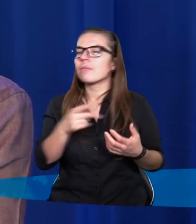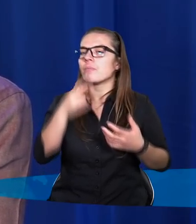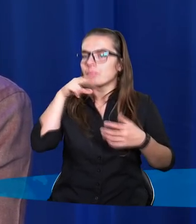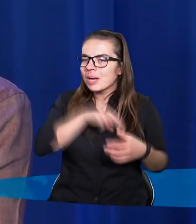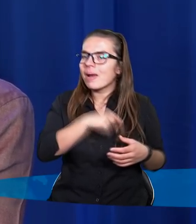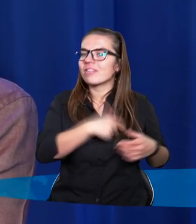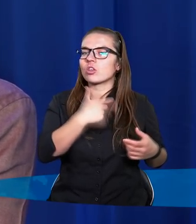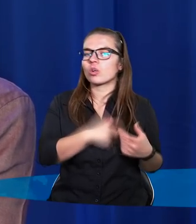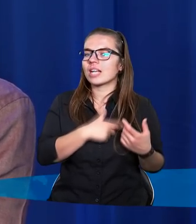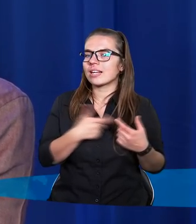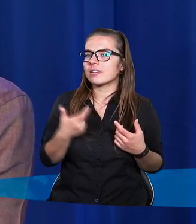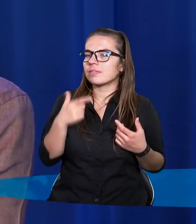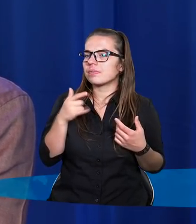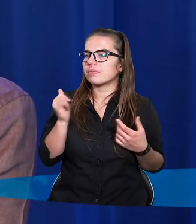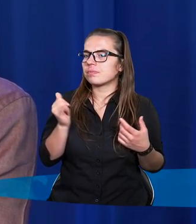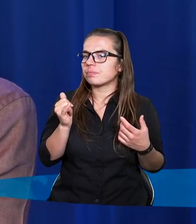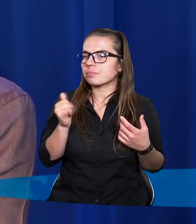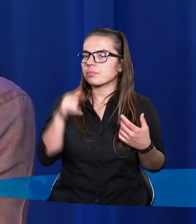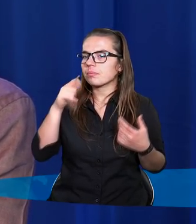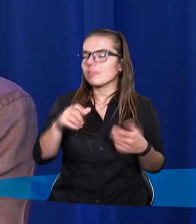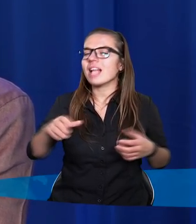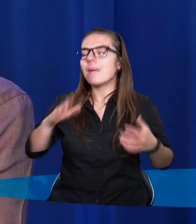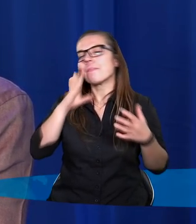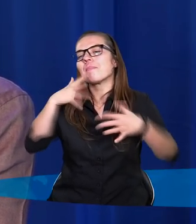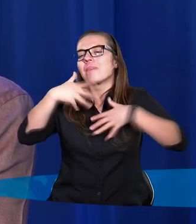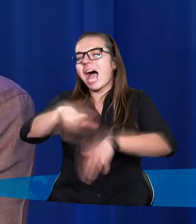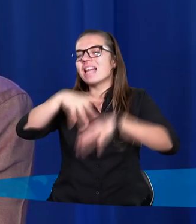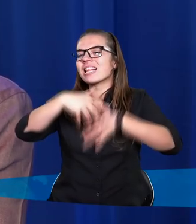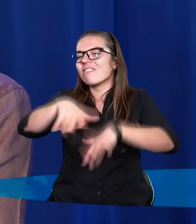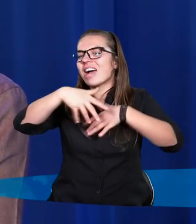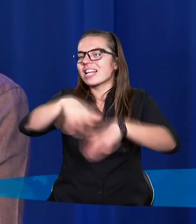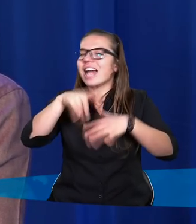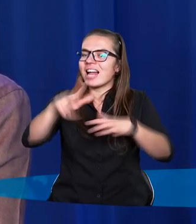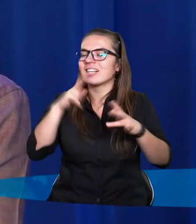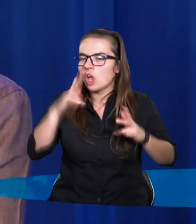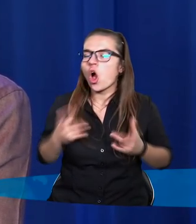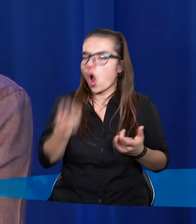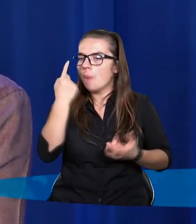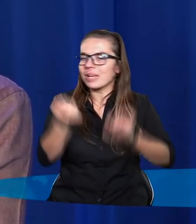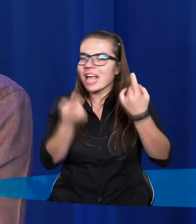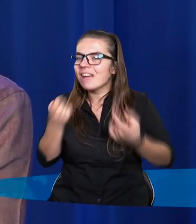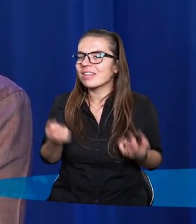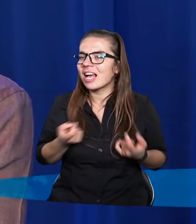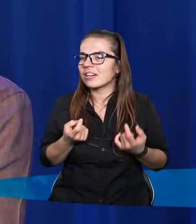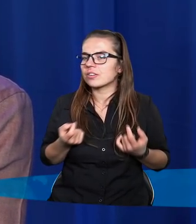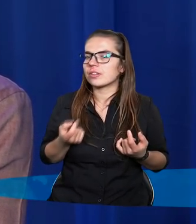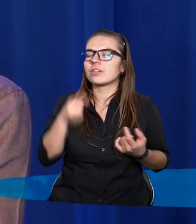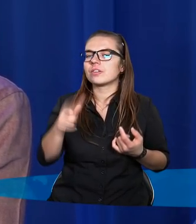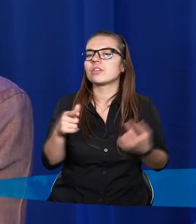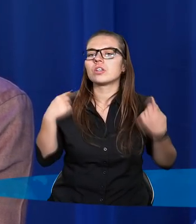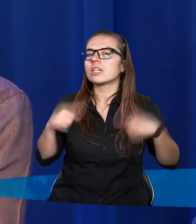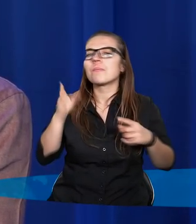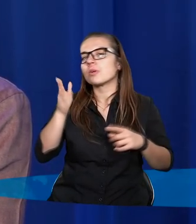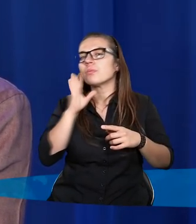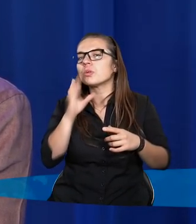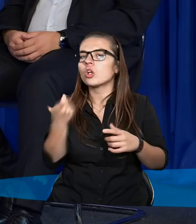nie byli chętni przyjąć to, kiedy zaczną się te manifestacje objawiać, to wtedy nie będzie to